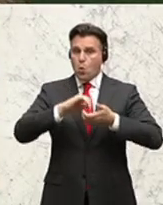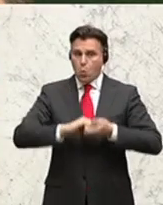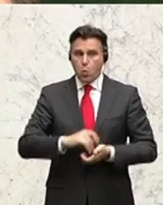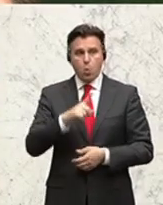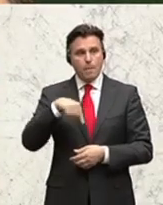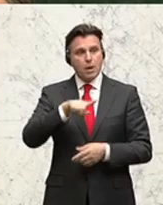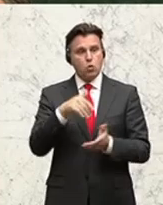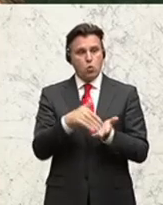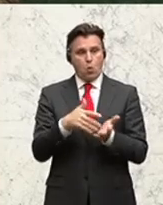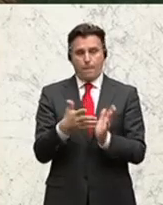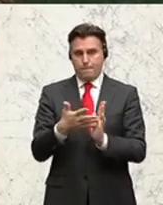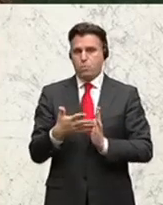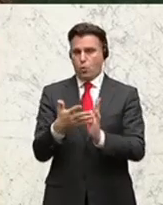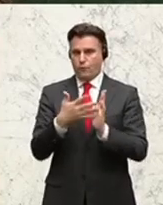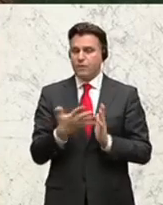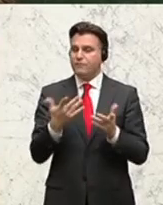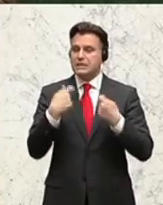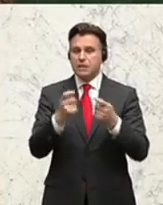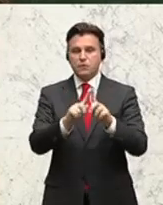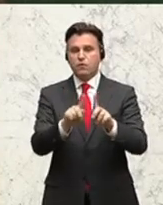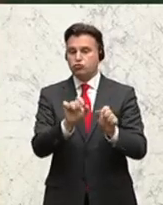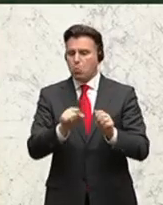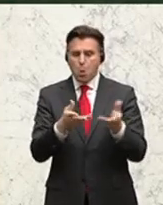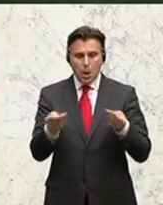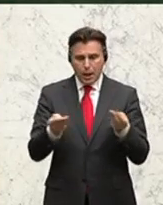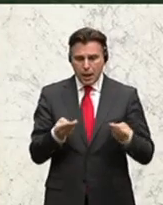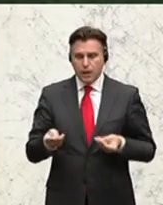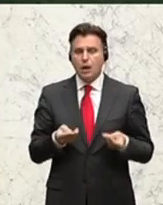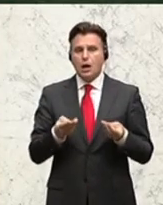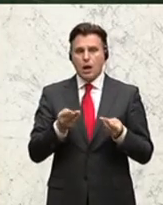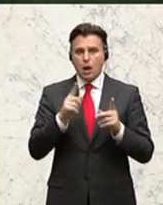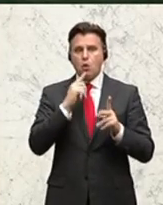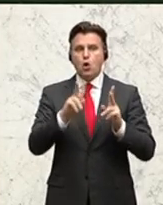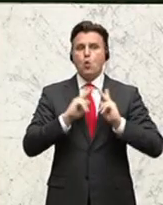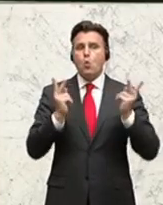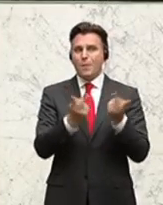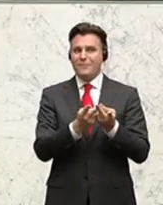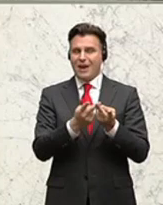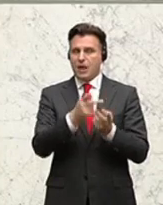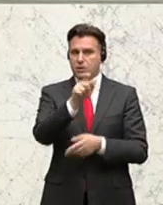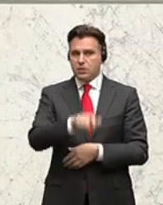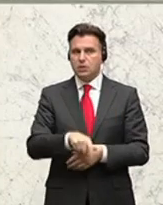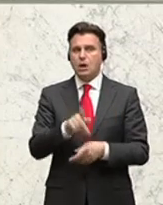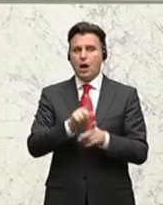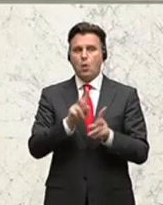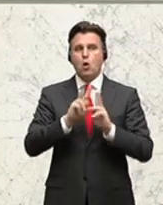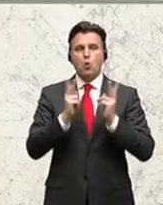Club das auch zu prüfen, welche Möglichkeiten es da gibt, eventuell auch analog wie Umweltorganisationen im